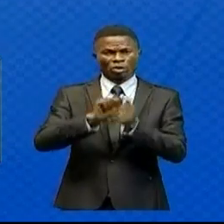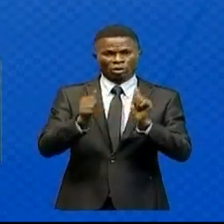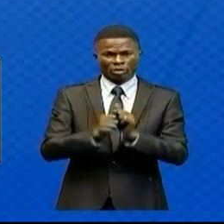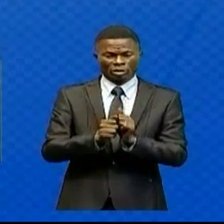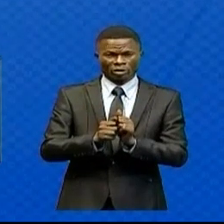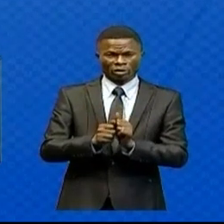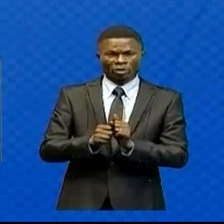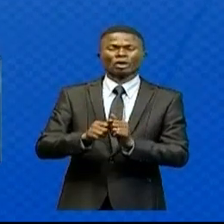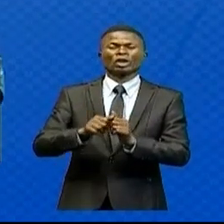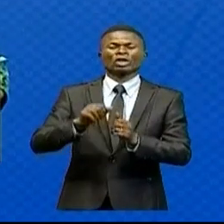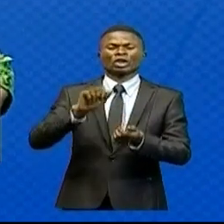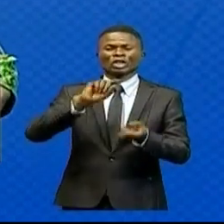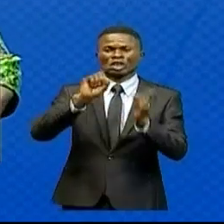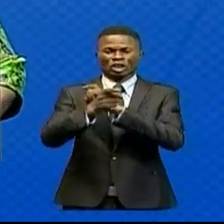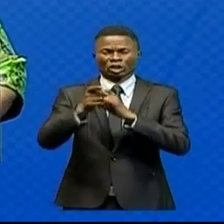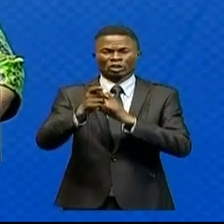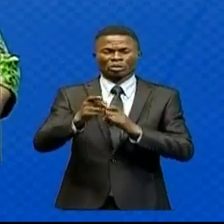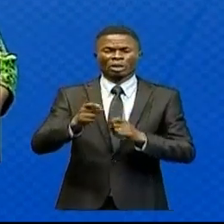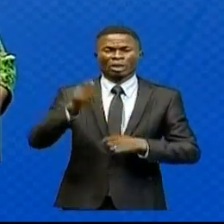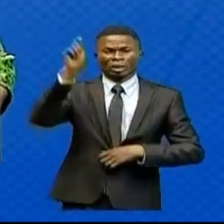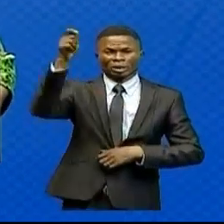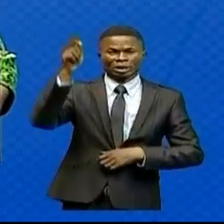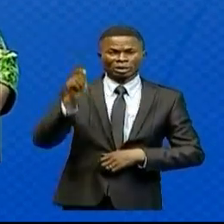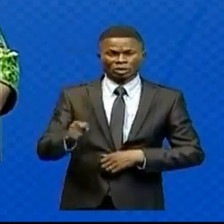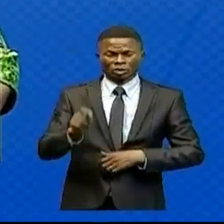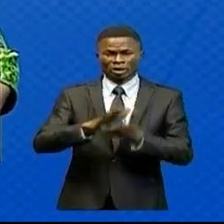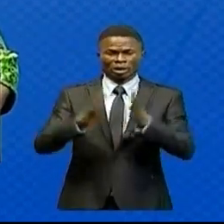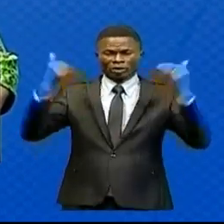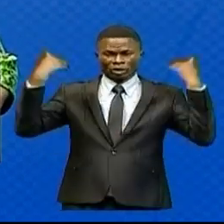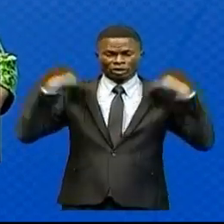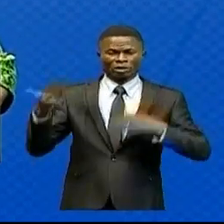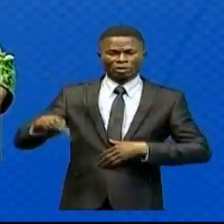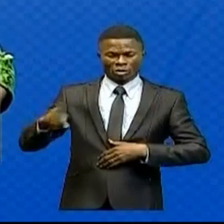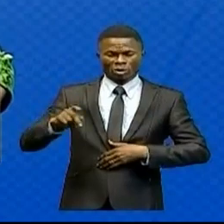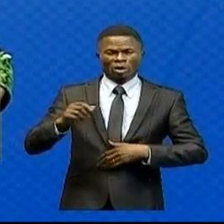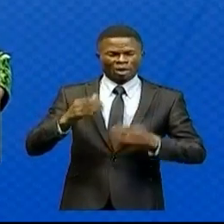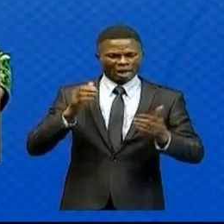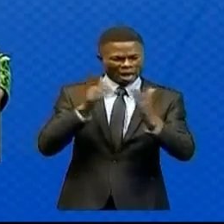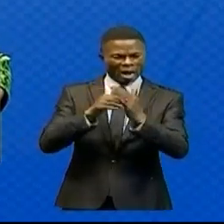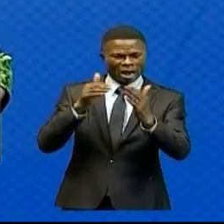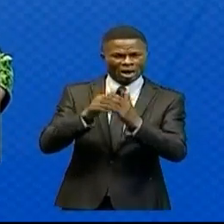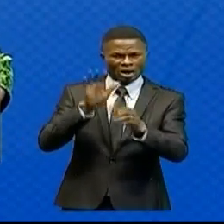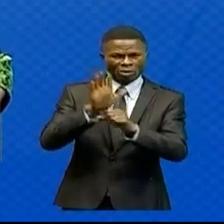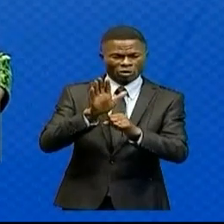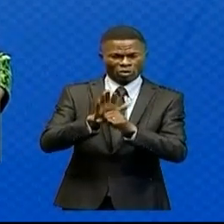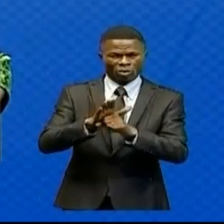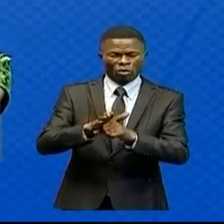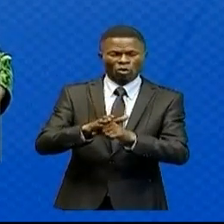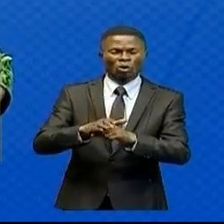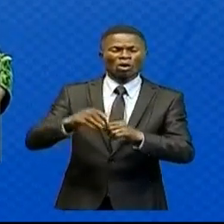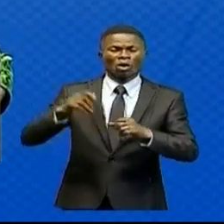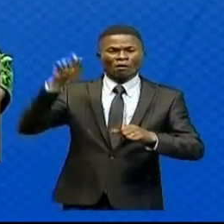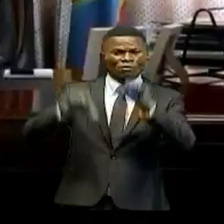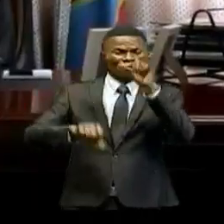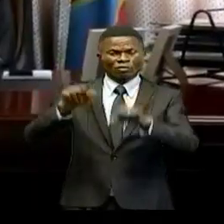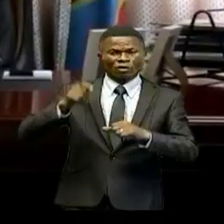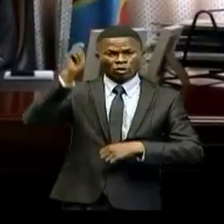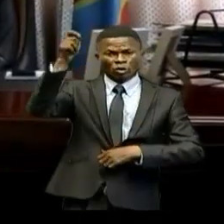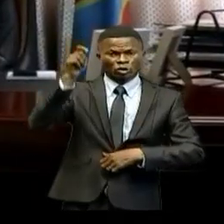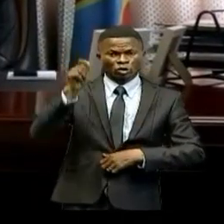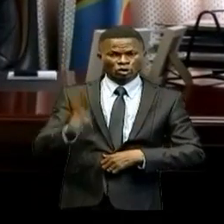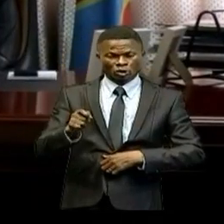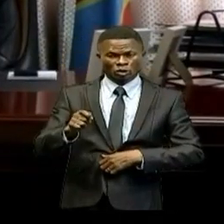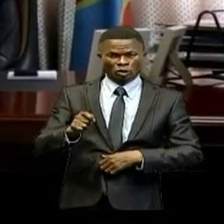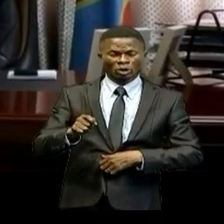'état de siège, elle a indiqué que la pression demeure constante sur toutes les forces négatives qui, dans leur